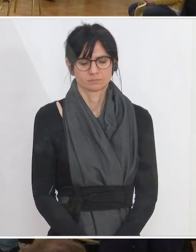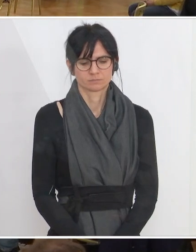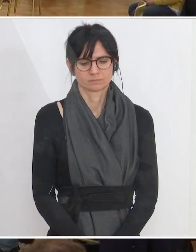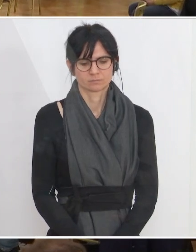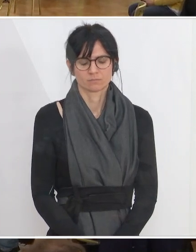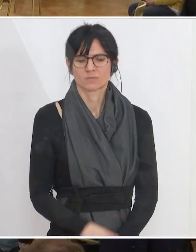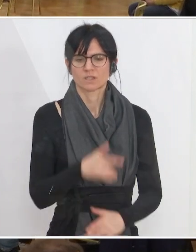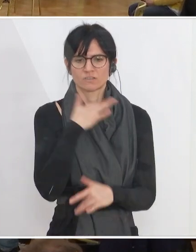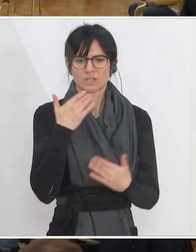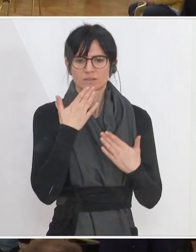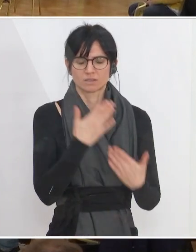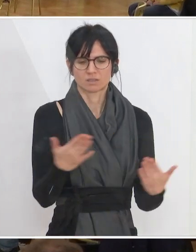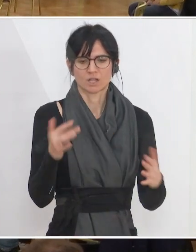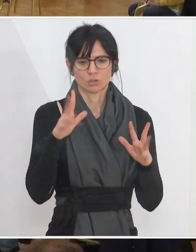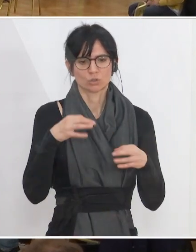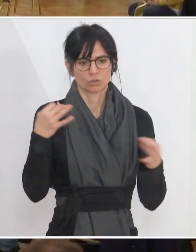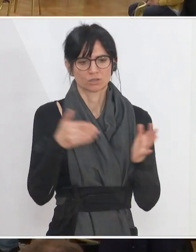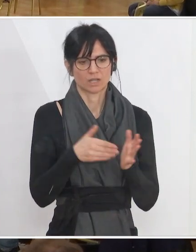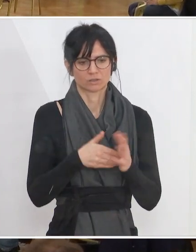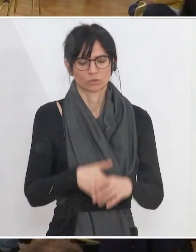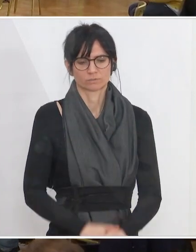Ausgezeichnet. Danke vielmals. Schönen Tag noch.